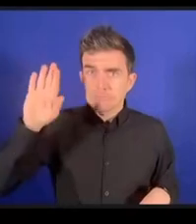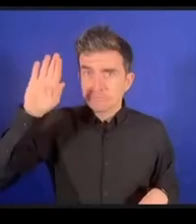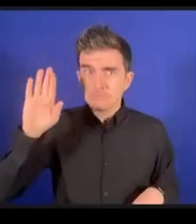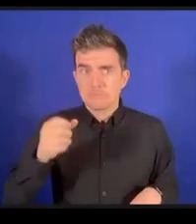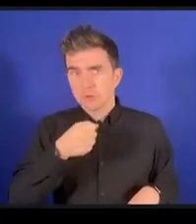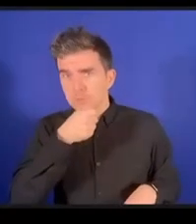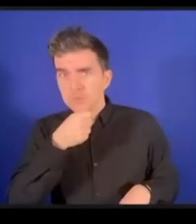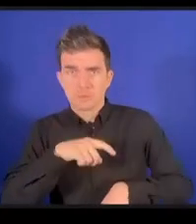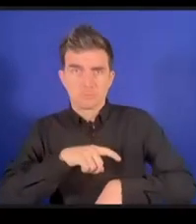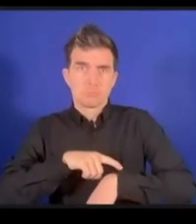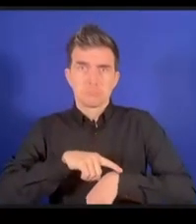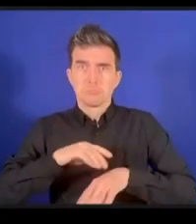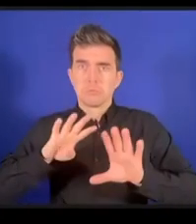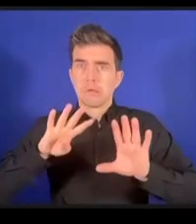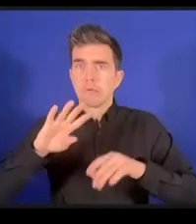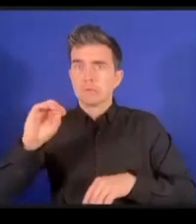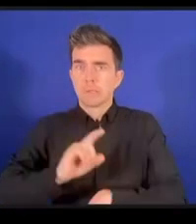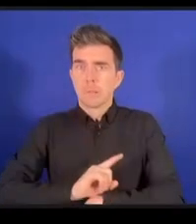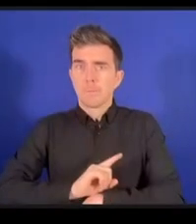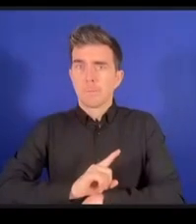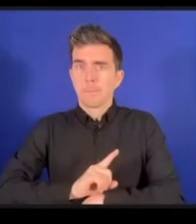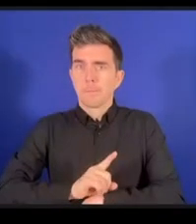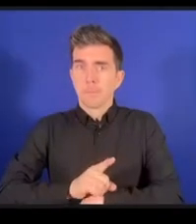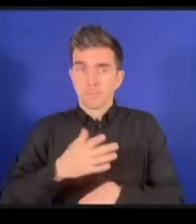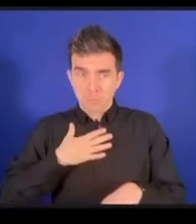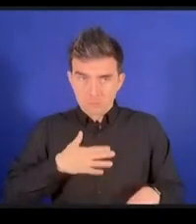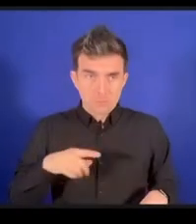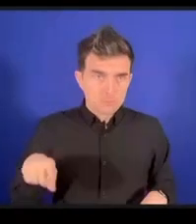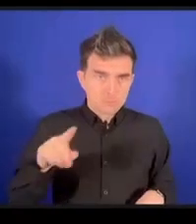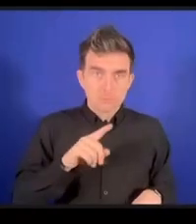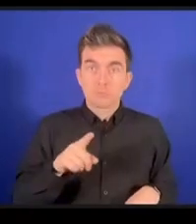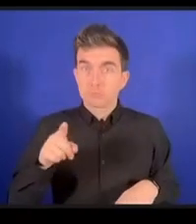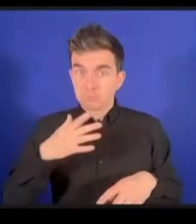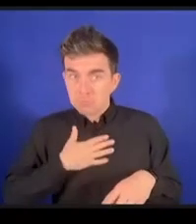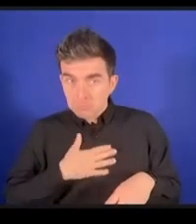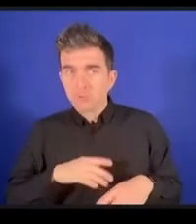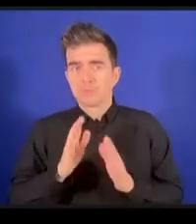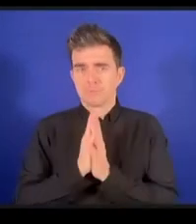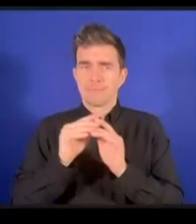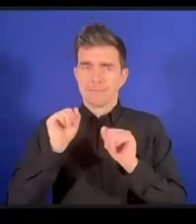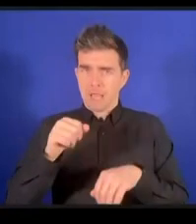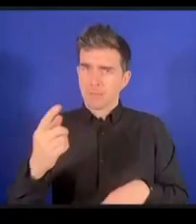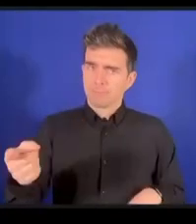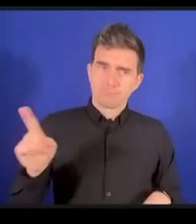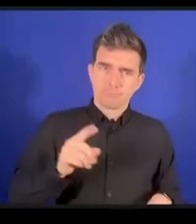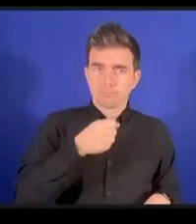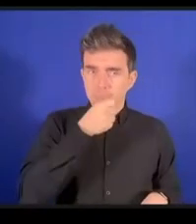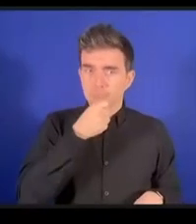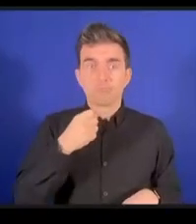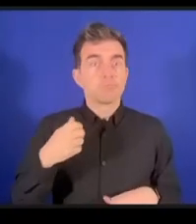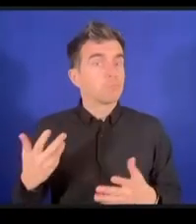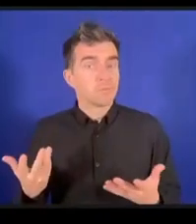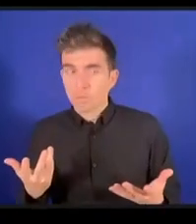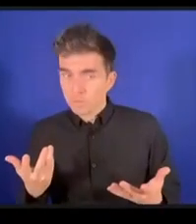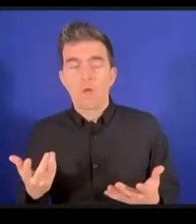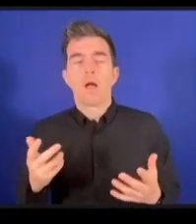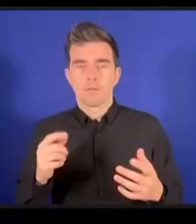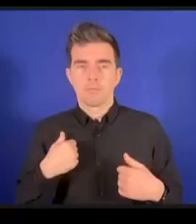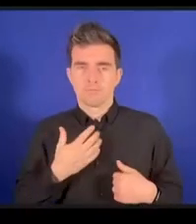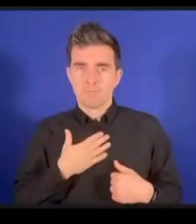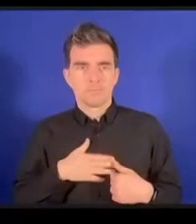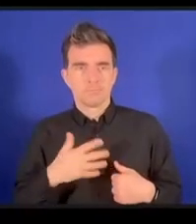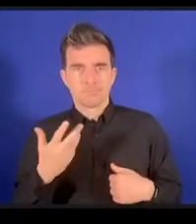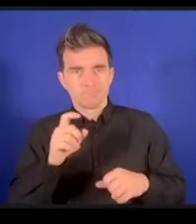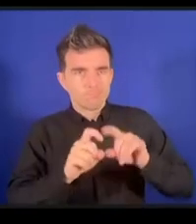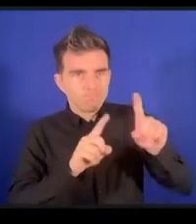もしいらしたらマイクの方にいらしてください準備をしてくださいそうでなければ質問を受けたいと思います一般